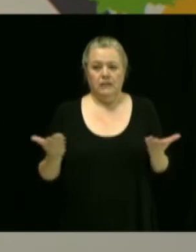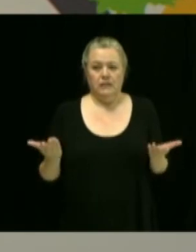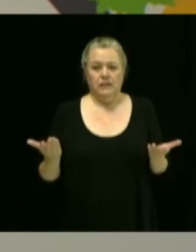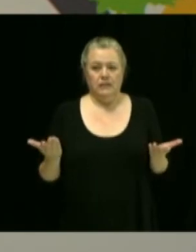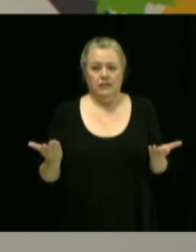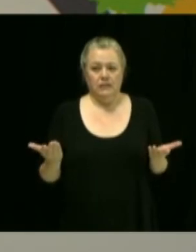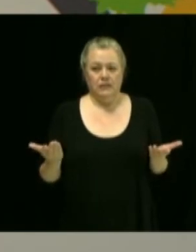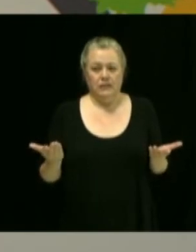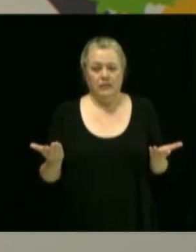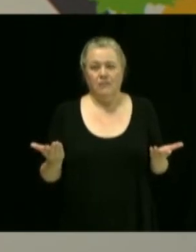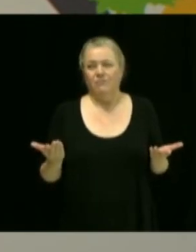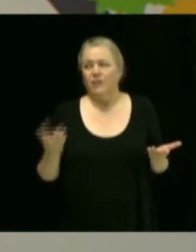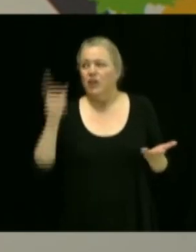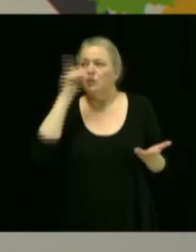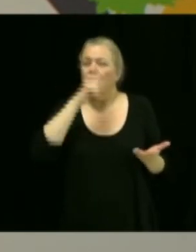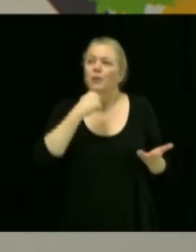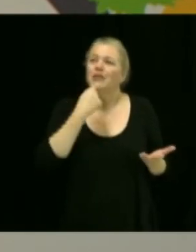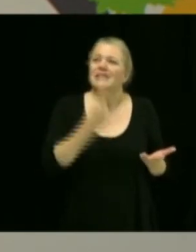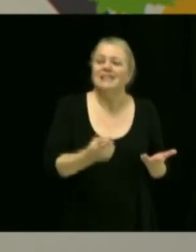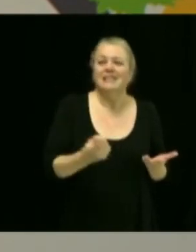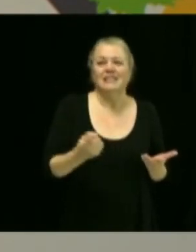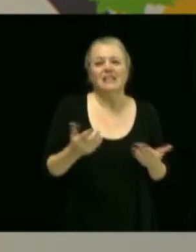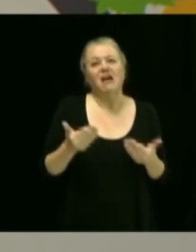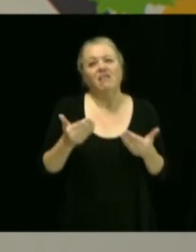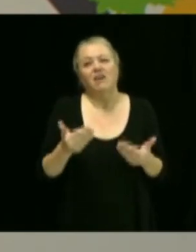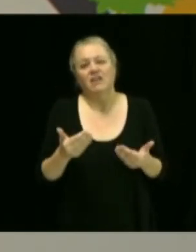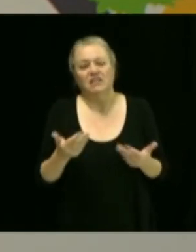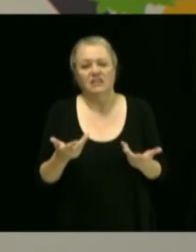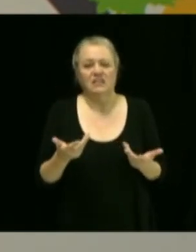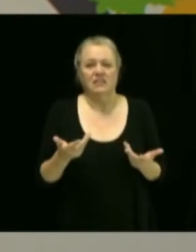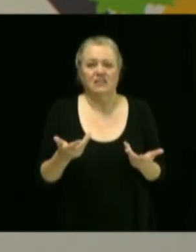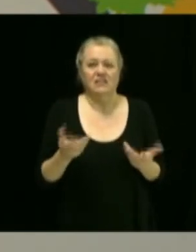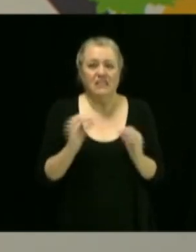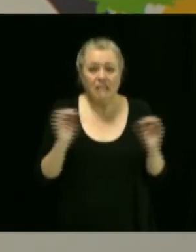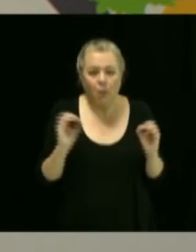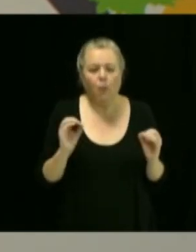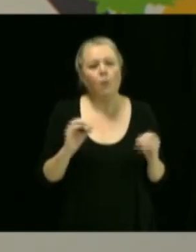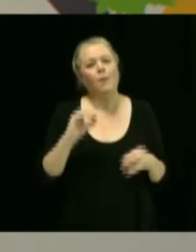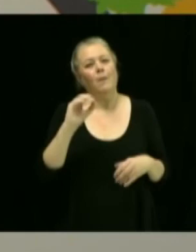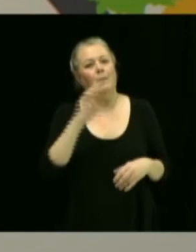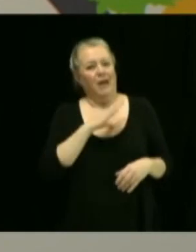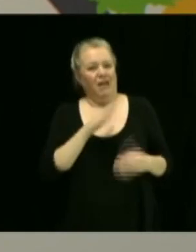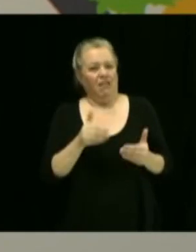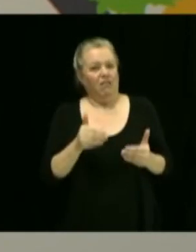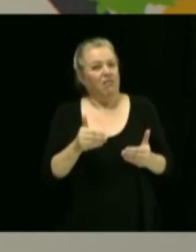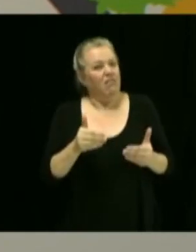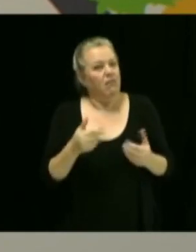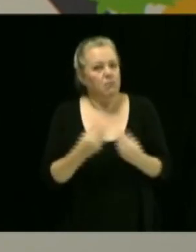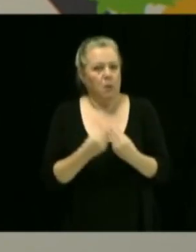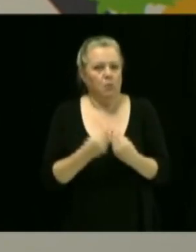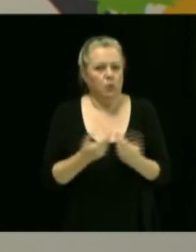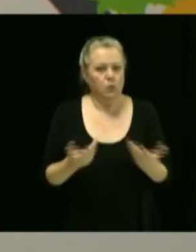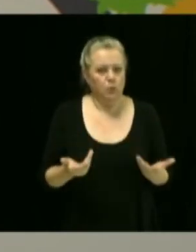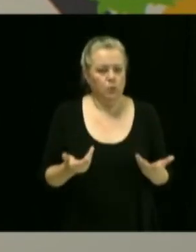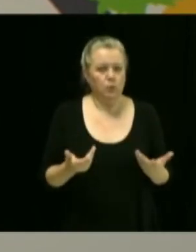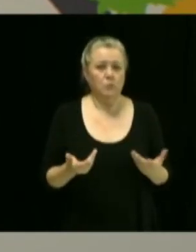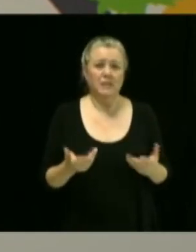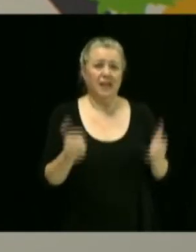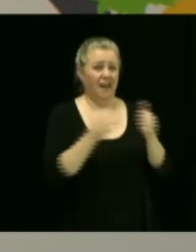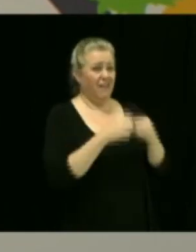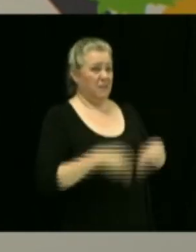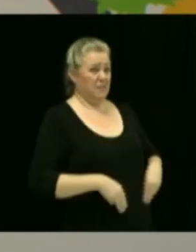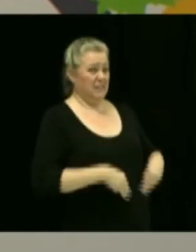peu de choses ont bougé, mais pas beaucoup. Puis, on a un délai quand même restreint avec l'Université de la famille. On doit avoir